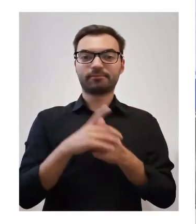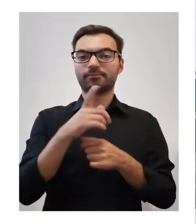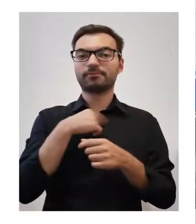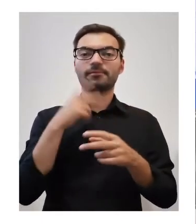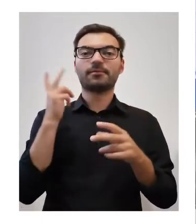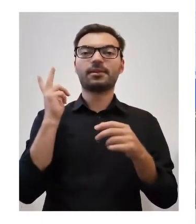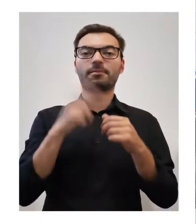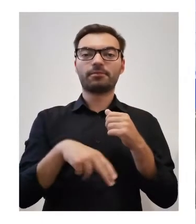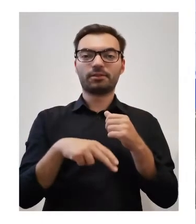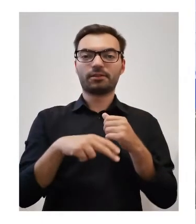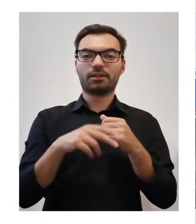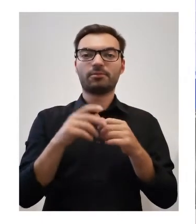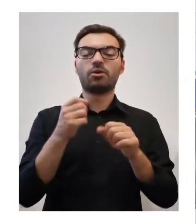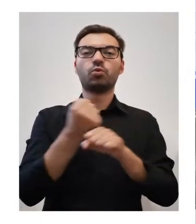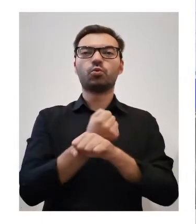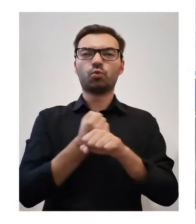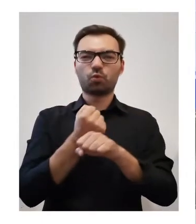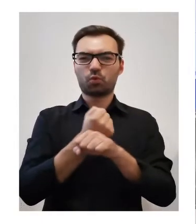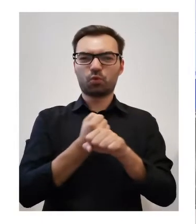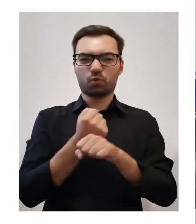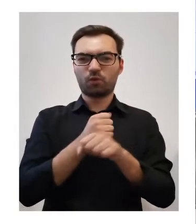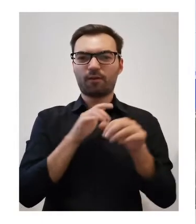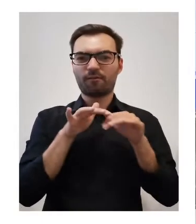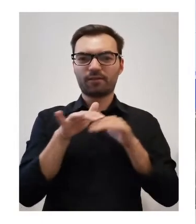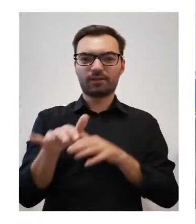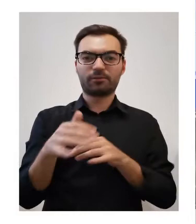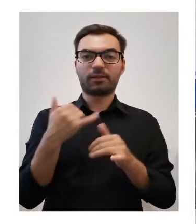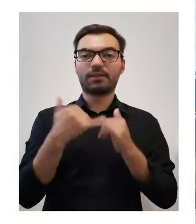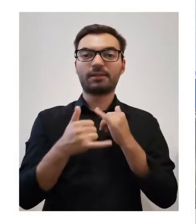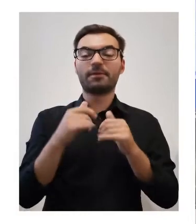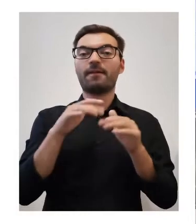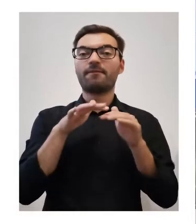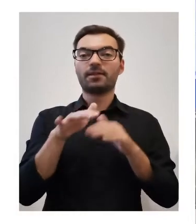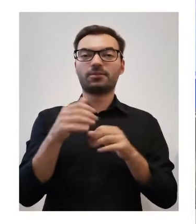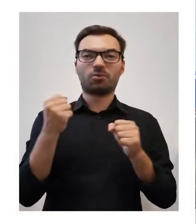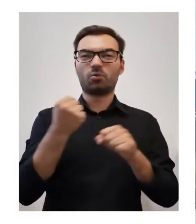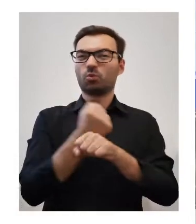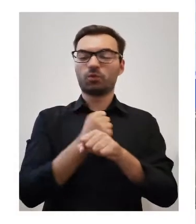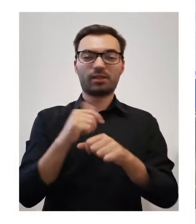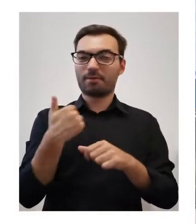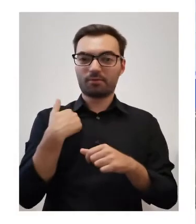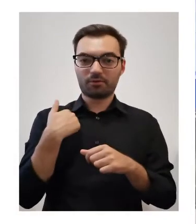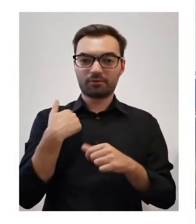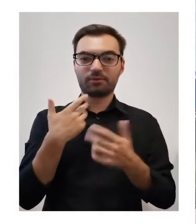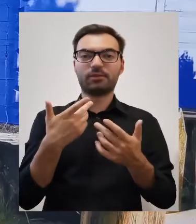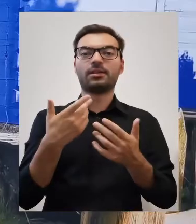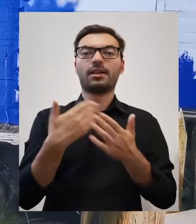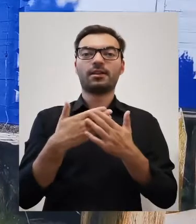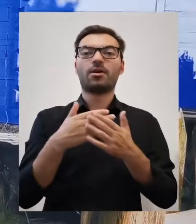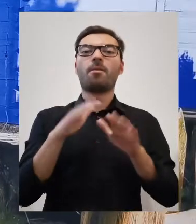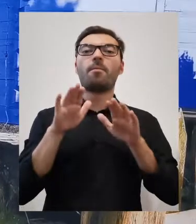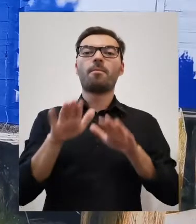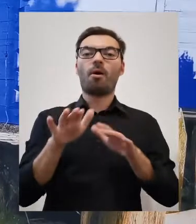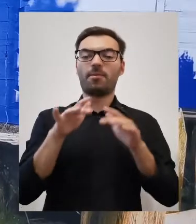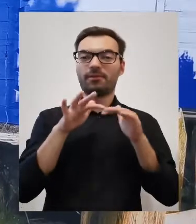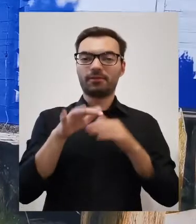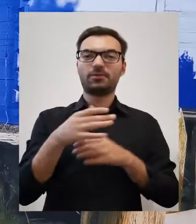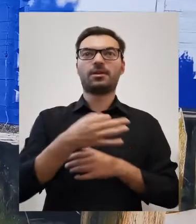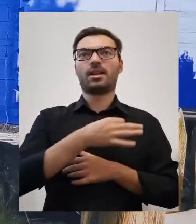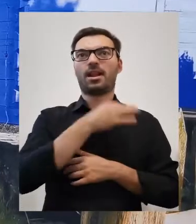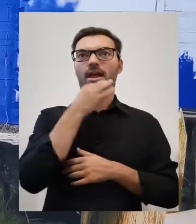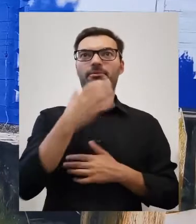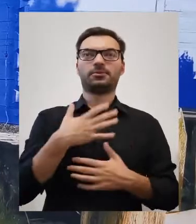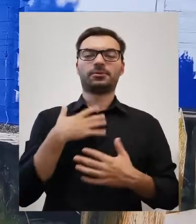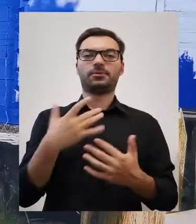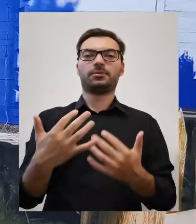że przestaliśmy Wisłę tak bardzo truć. A kiedy ona przestała być tak bardzo zatruta, to jej przebywanie nad Wisłą